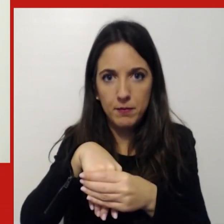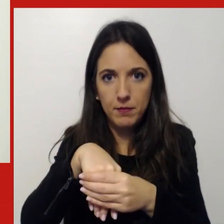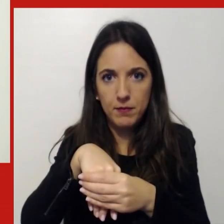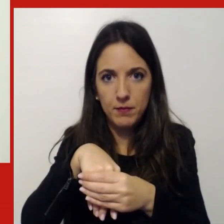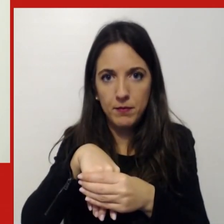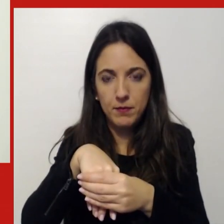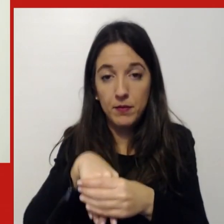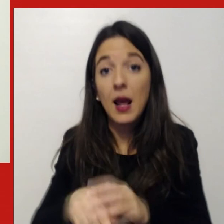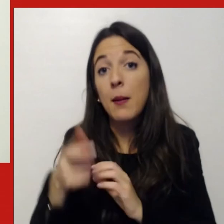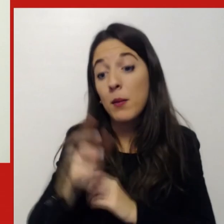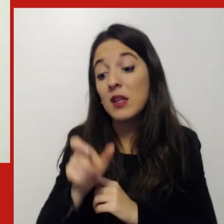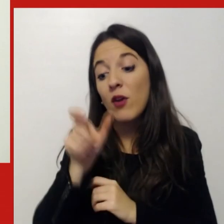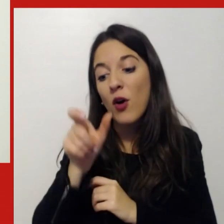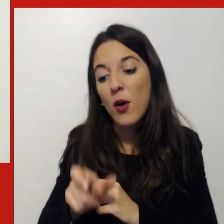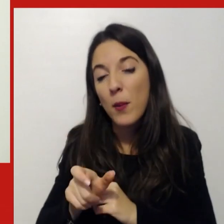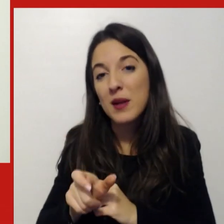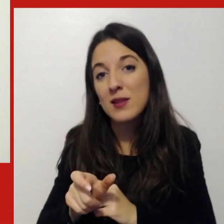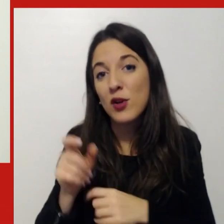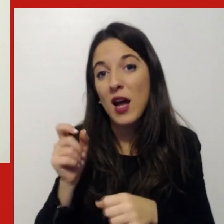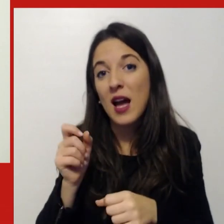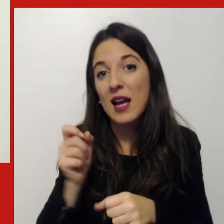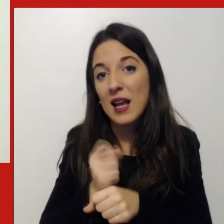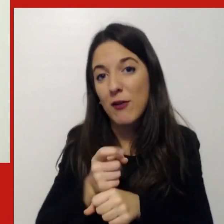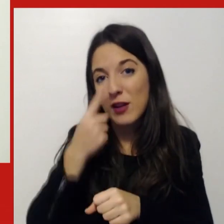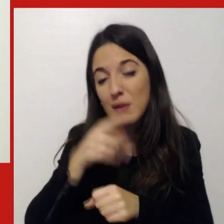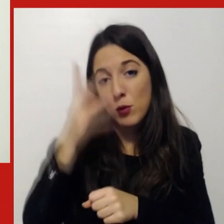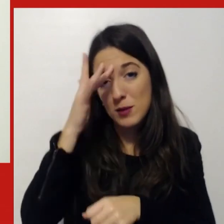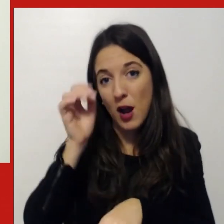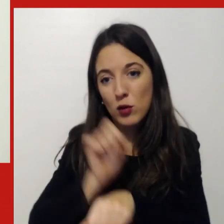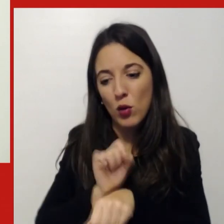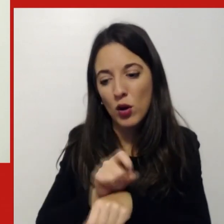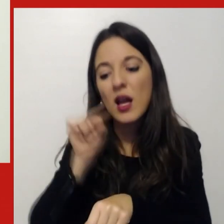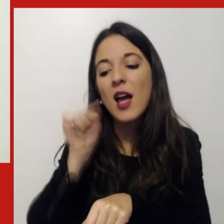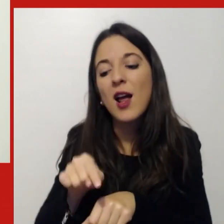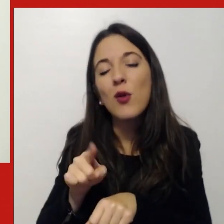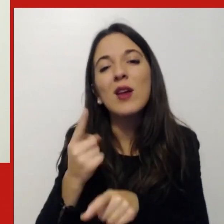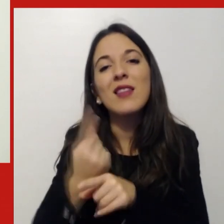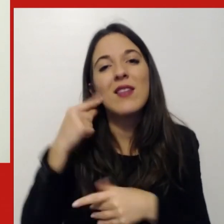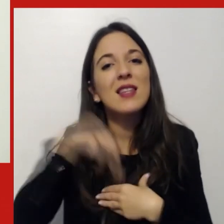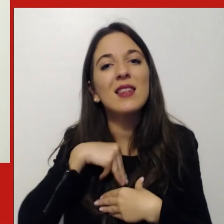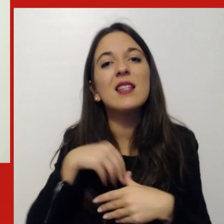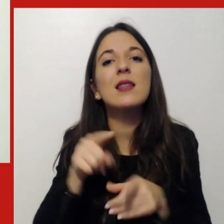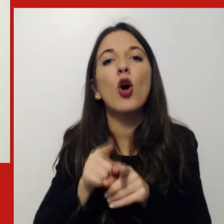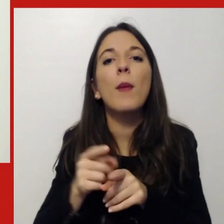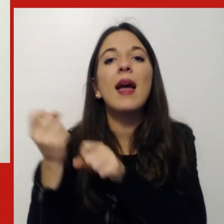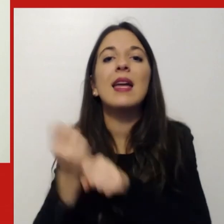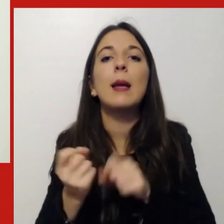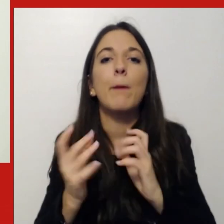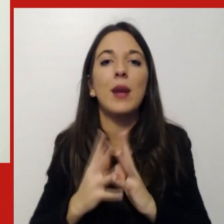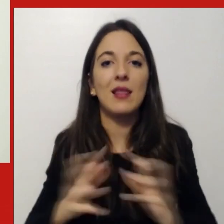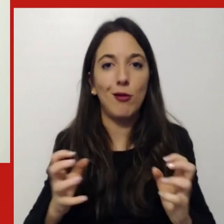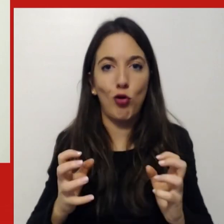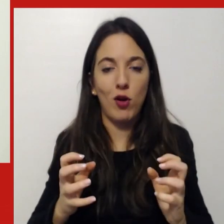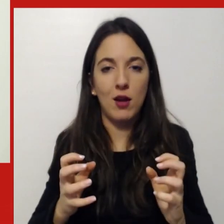imprenditore che vuole che crede in un progetto che vuole sviluppare questo progetto dentro un'organizzazione